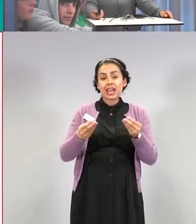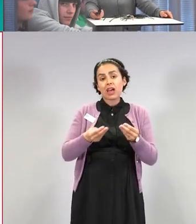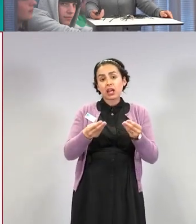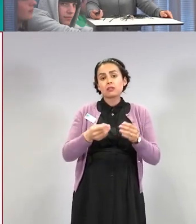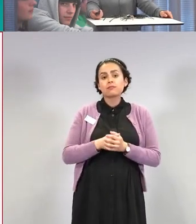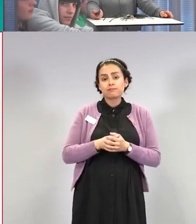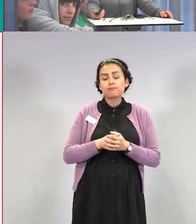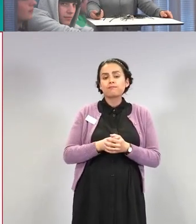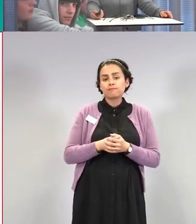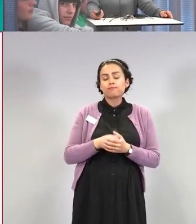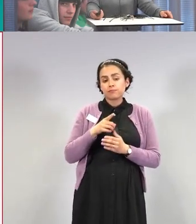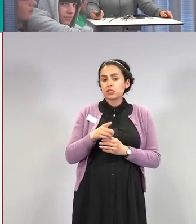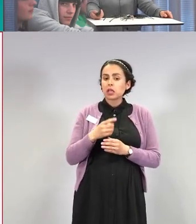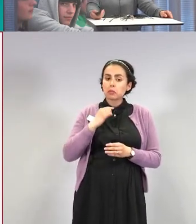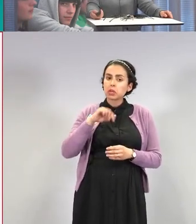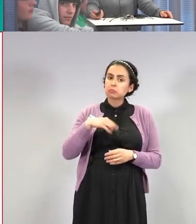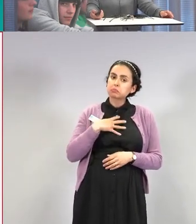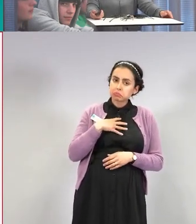Tämä on ihan odotettua.